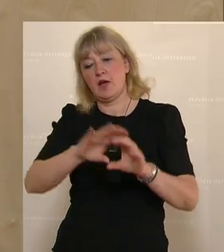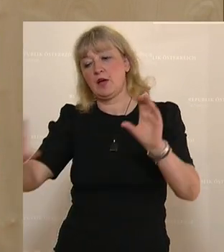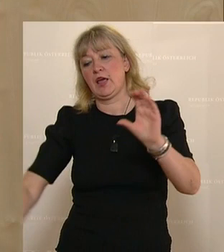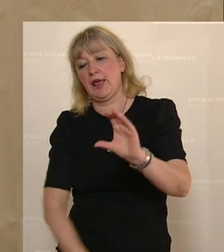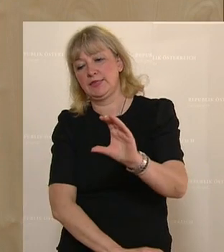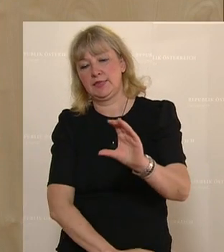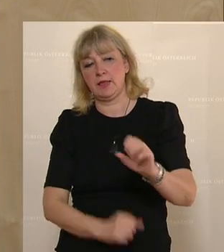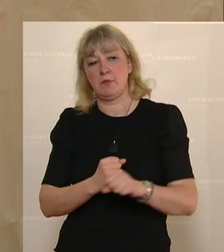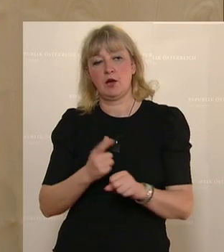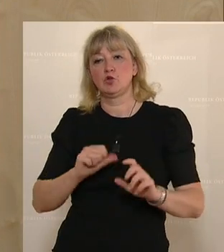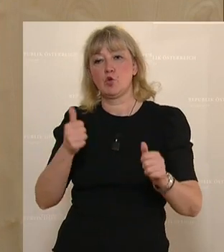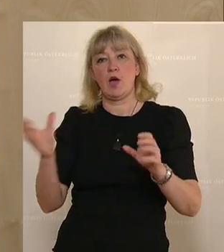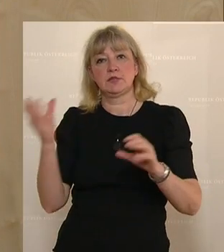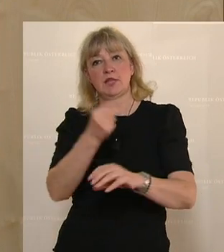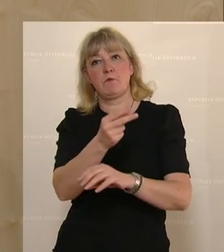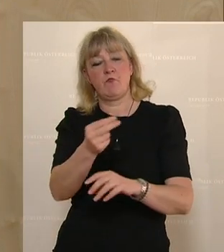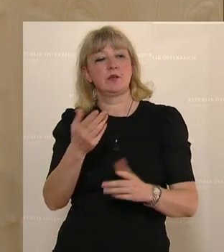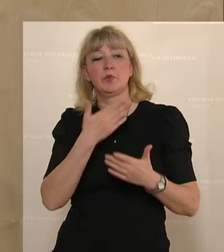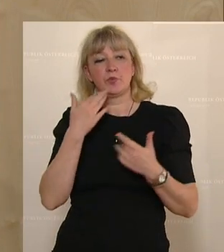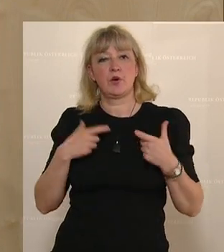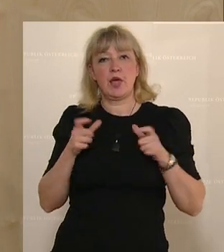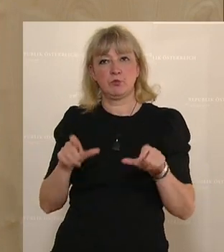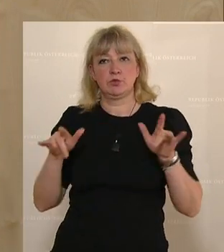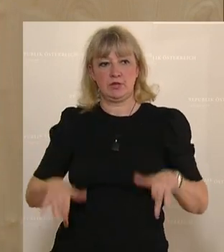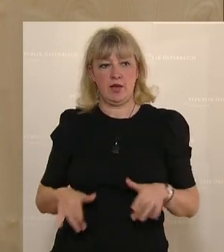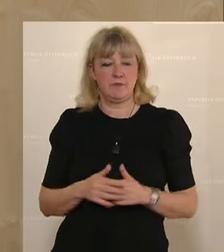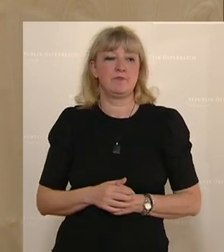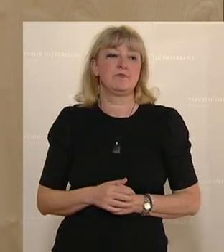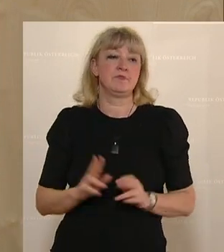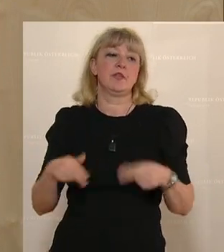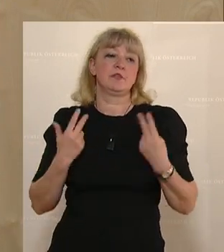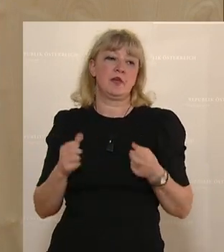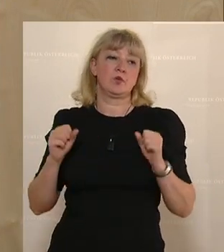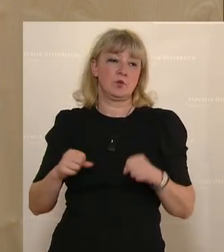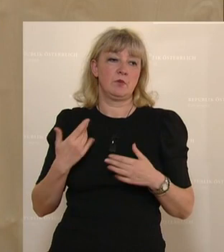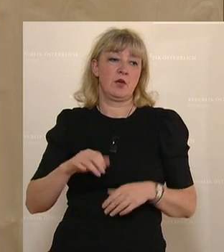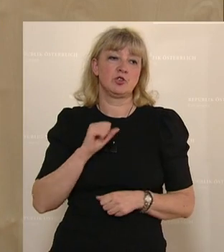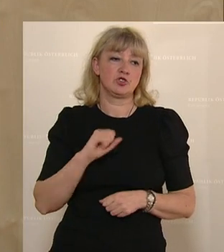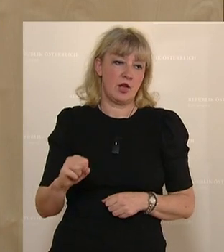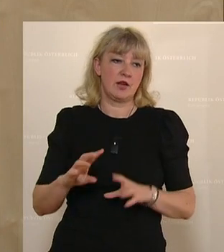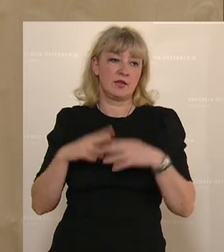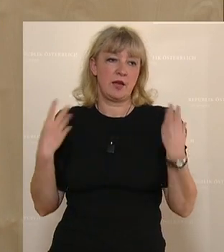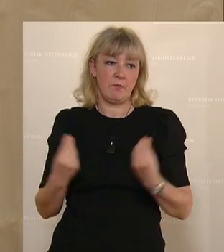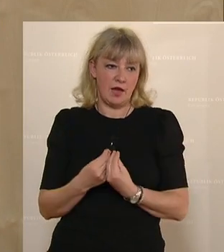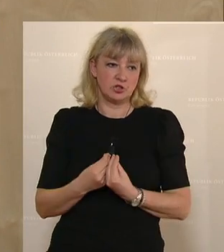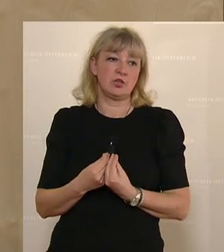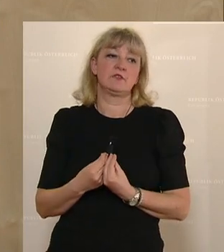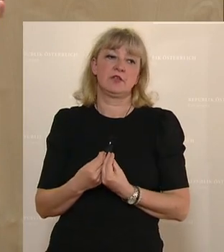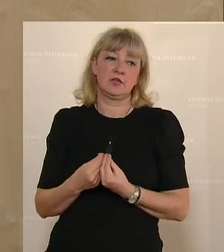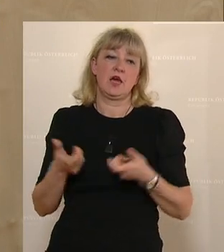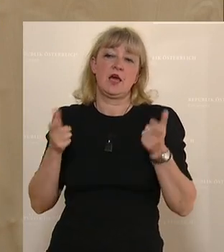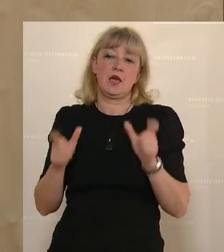anreihen und zuerst die impfen, die noch gar keine Immunisierung haben. Dann käme man auch schneller auf eine gemeinschaftliche